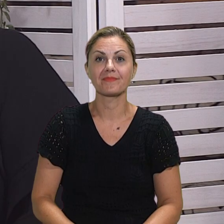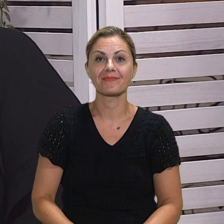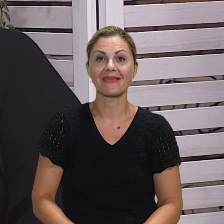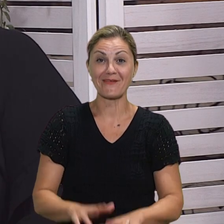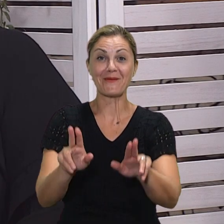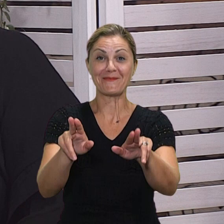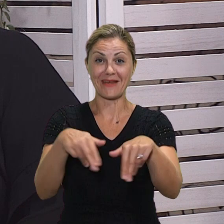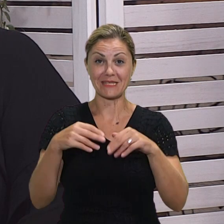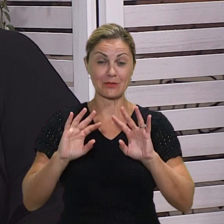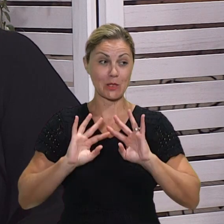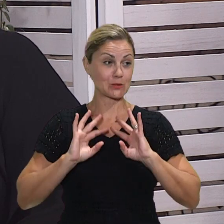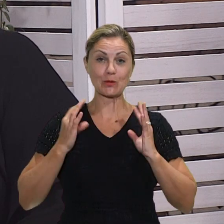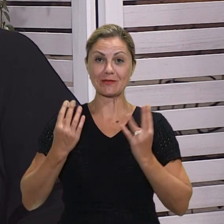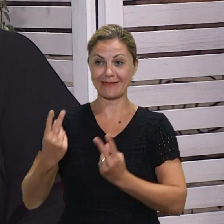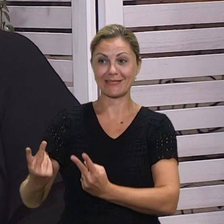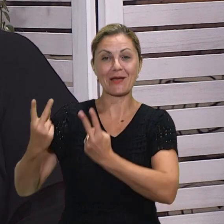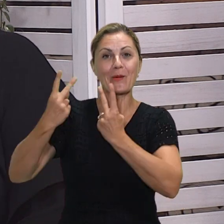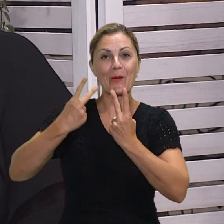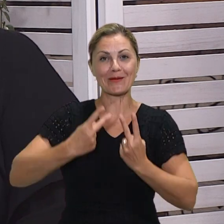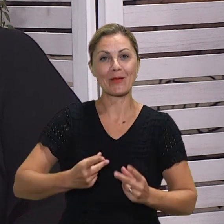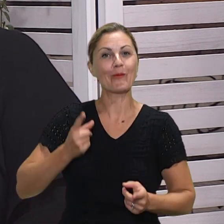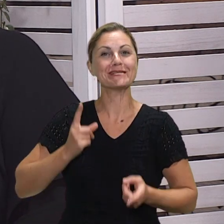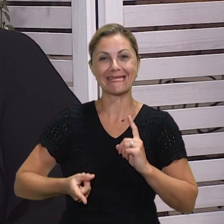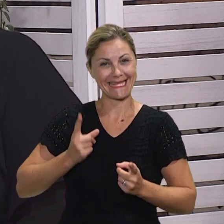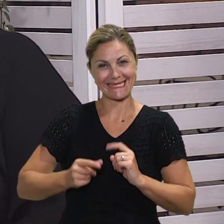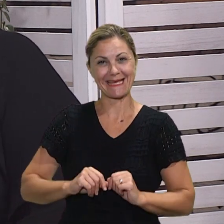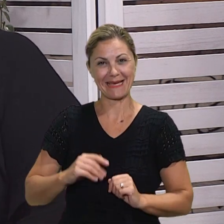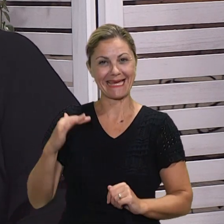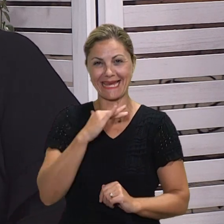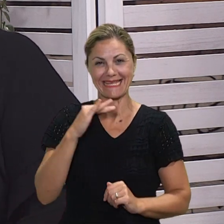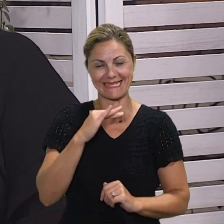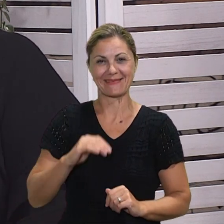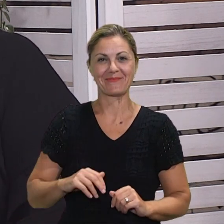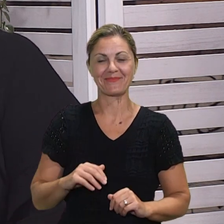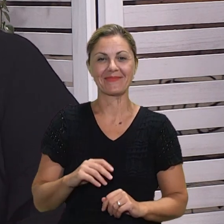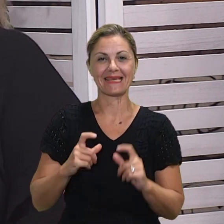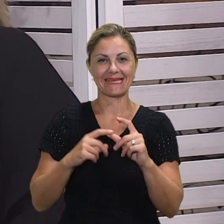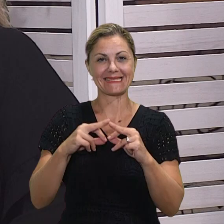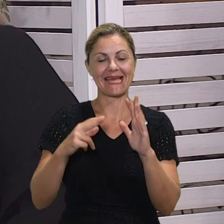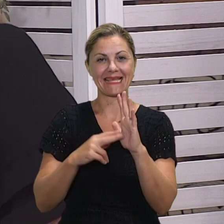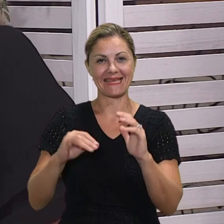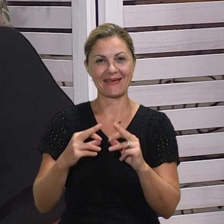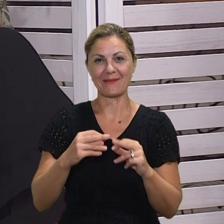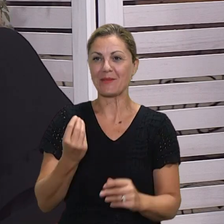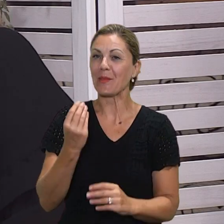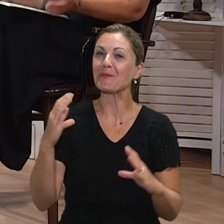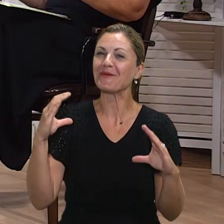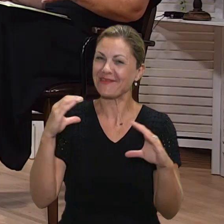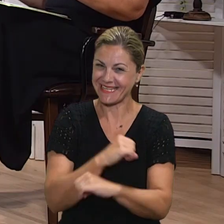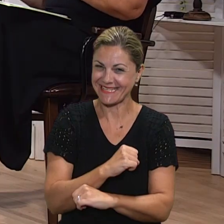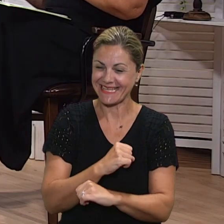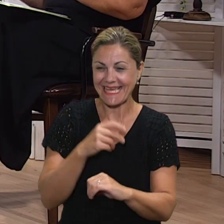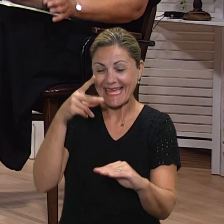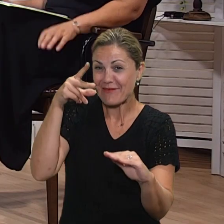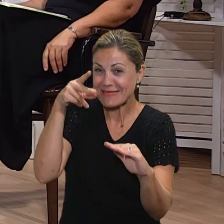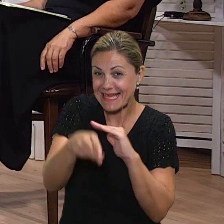Pošten gledatelji, vratili smo se u naš studio gdje je naša gošća, učiteljica razredne nastave, Sanja Štrkivančić. Još jedan ću vam reći dobroleće, im sam